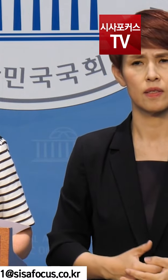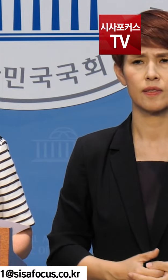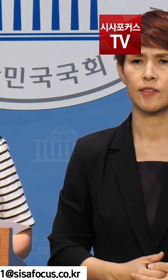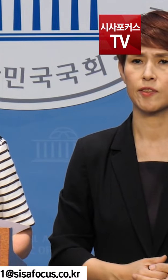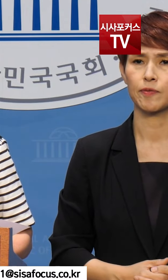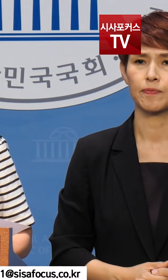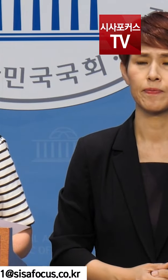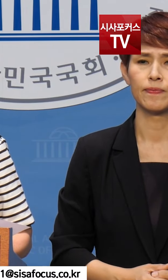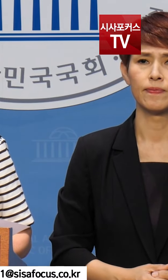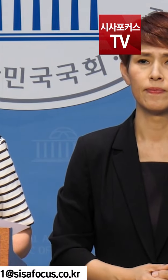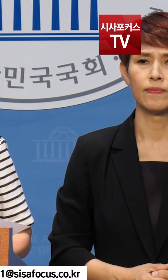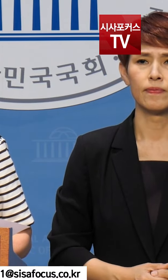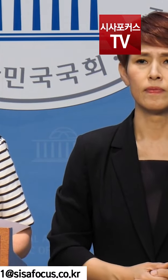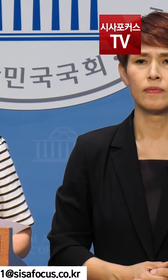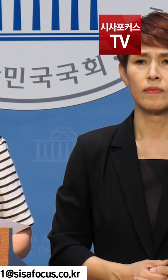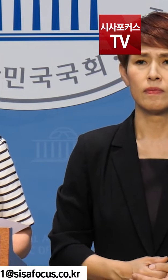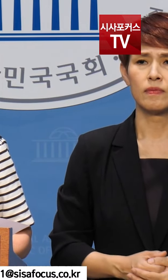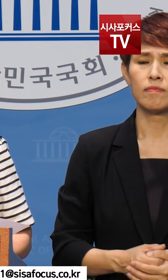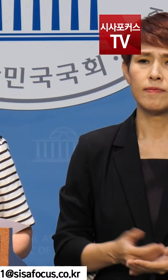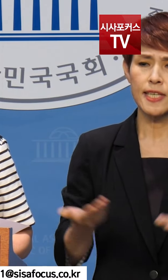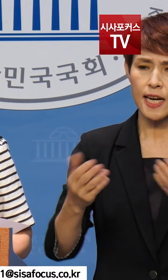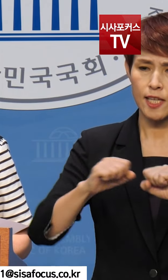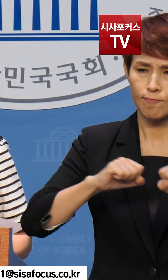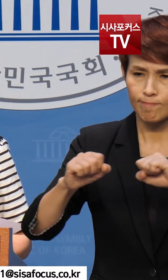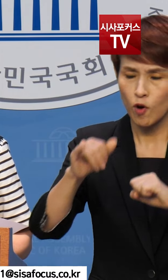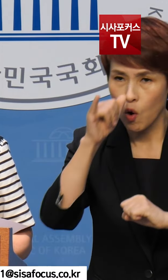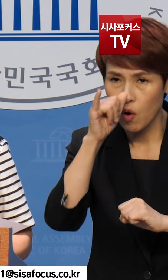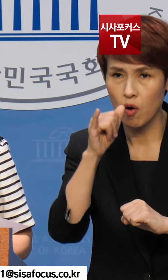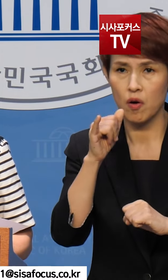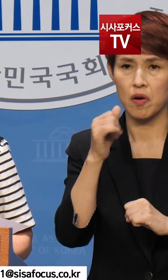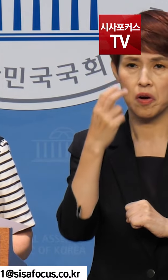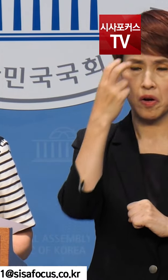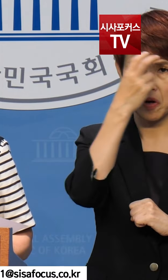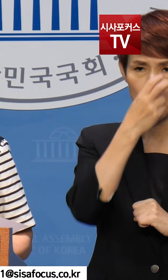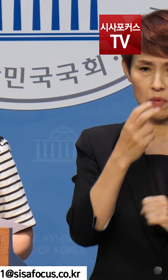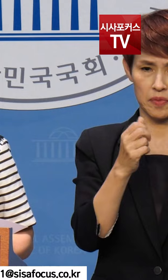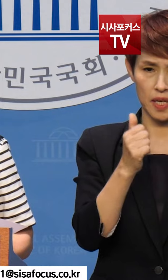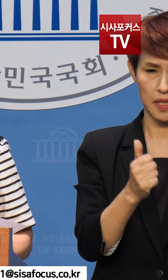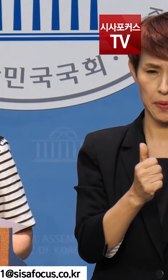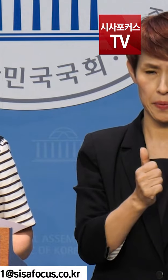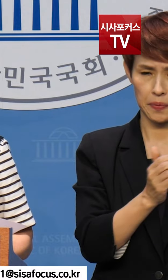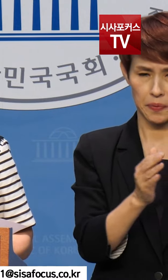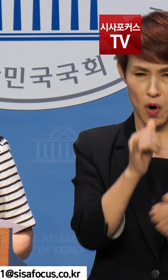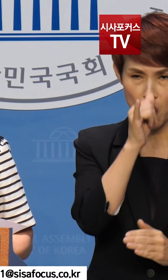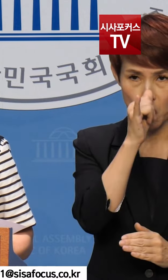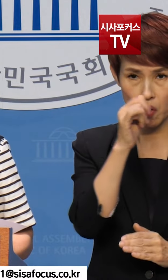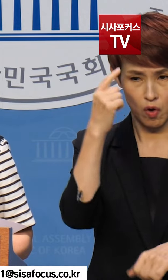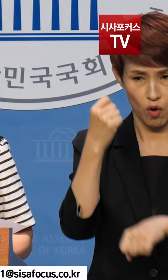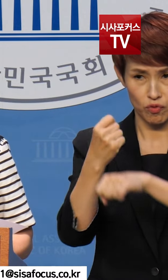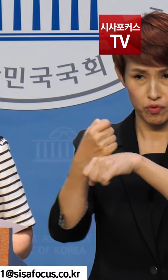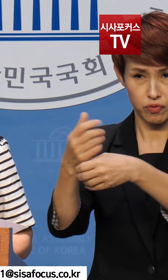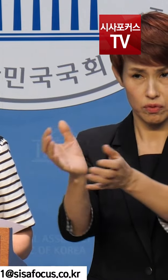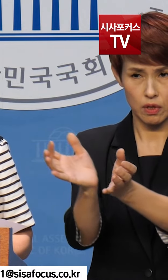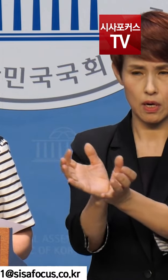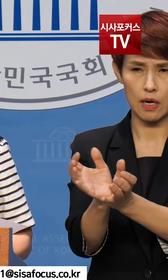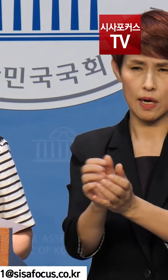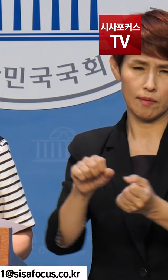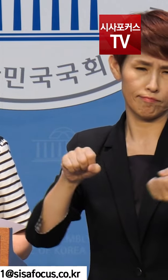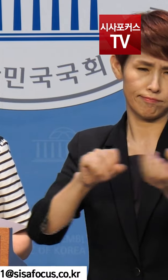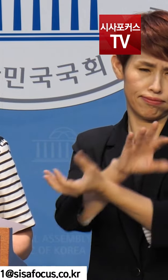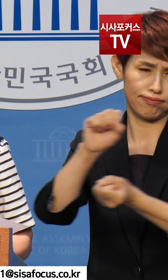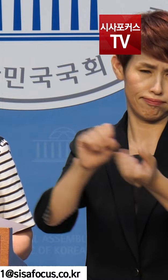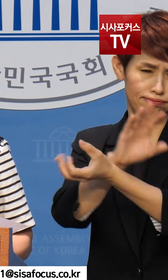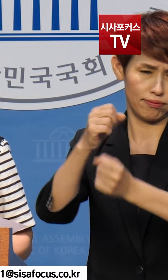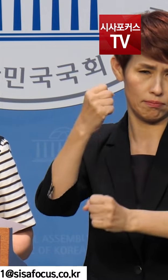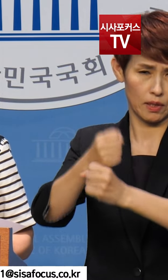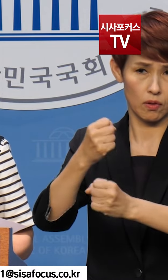관료들이 앞에서 이끌고 검사들이 뒤에서 정리하면서 연구현장을 쑥대밭을 만들고서